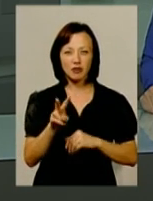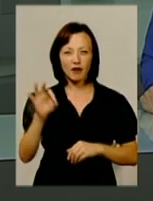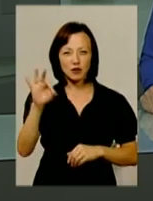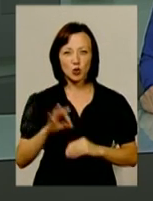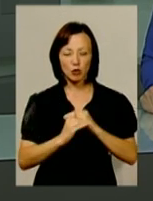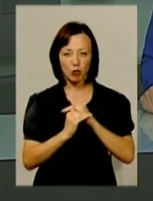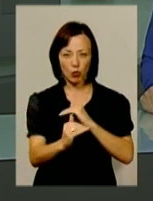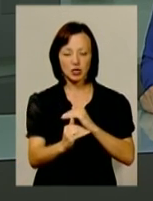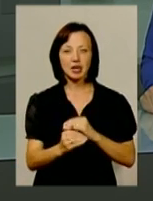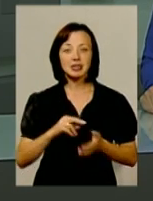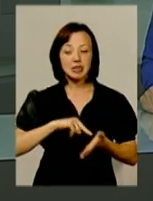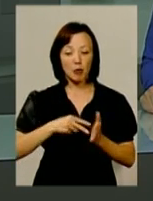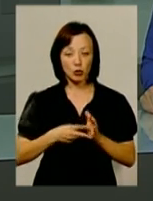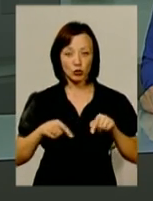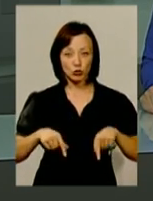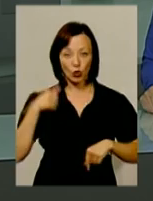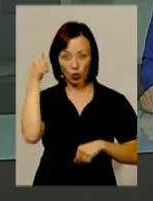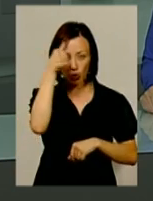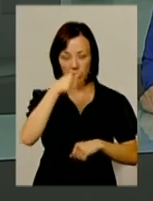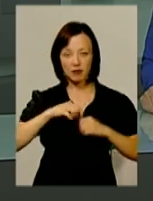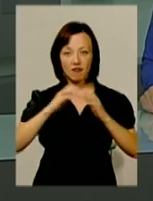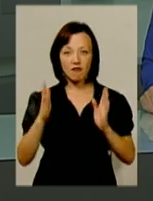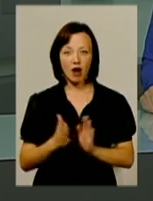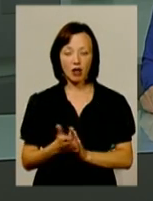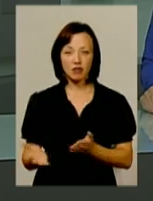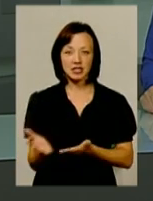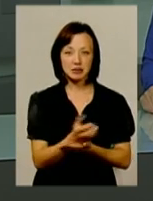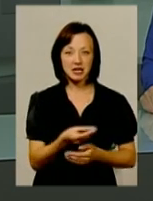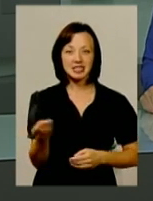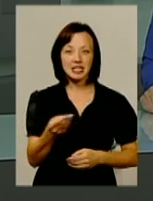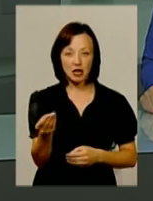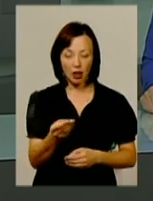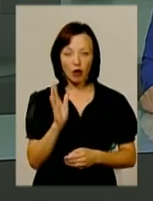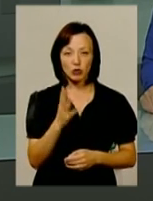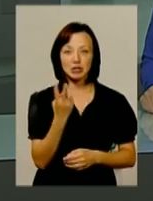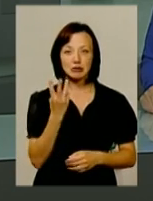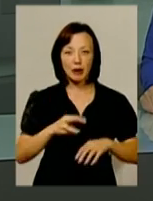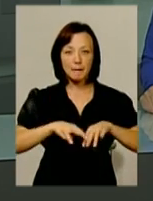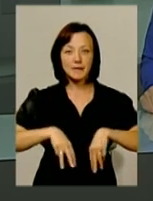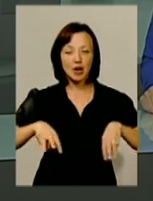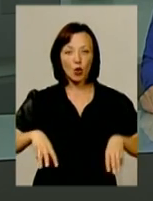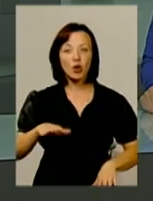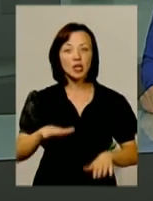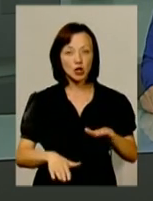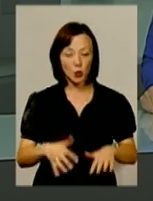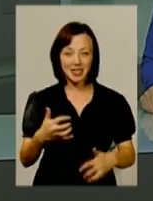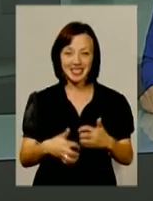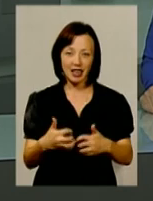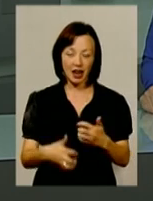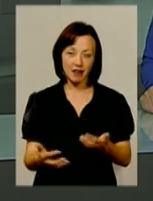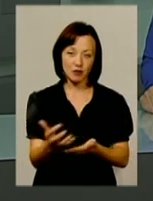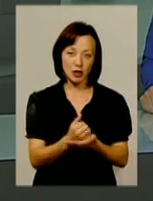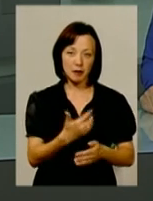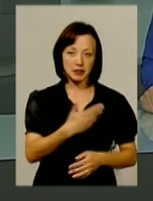культур. За прогнозами, цьогорічний валовий збір зерна становитиме близько трьох мільйонів тонн. Середня врожайність –